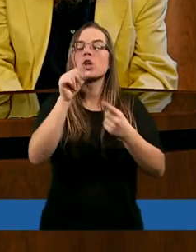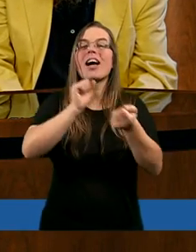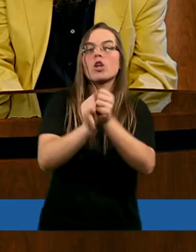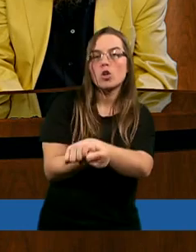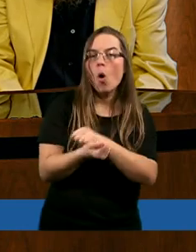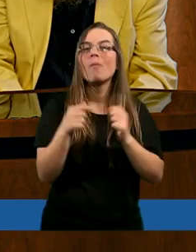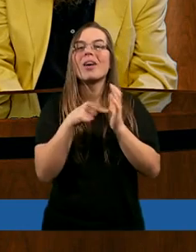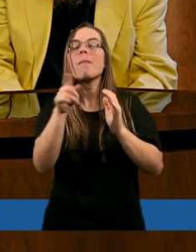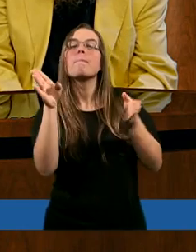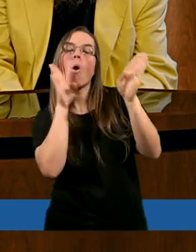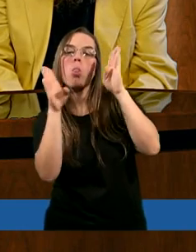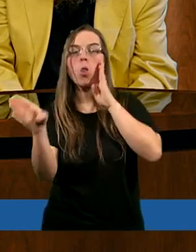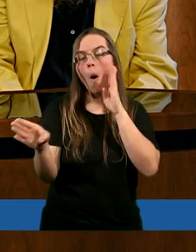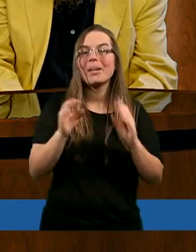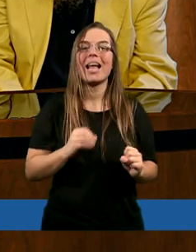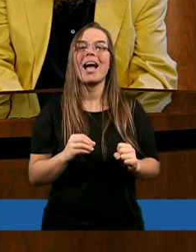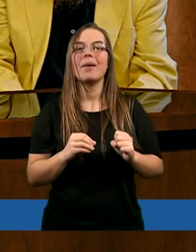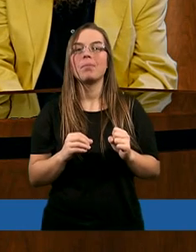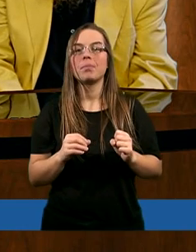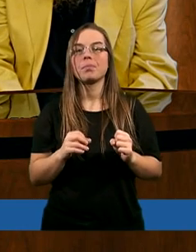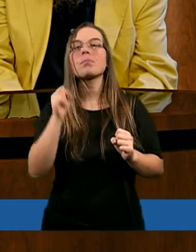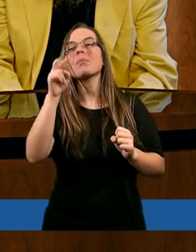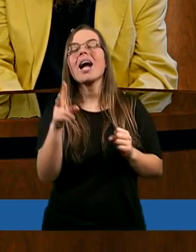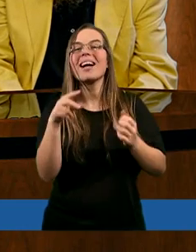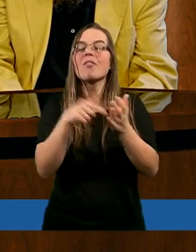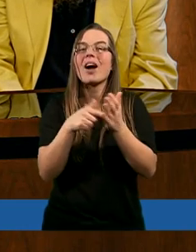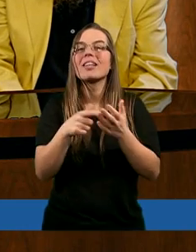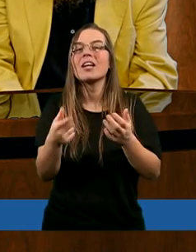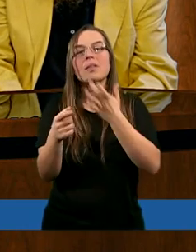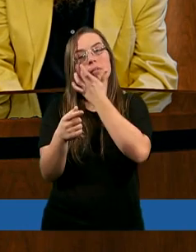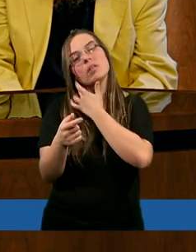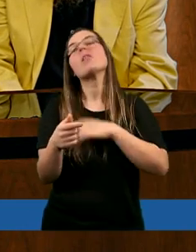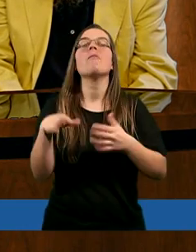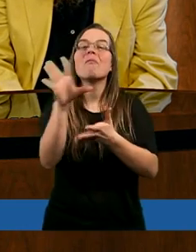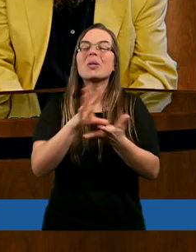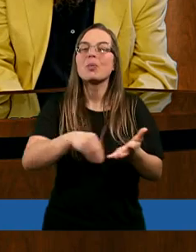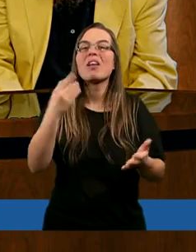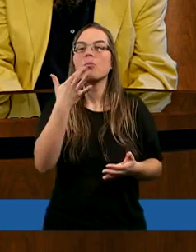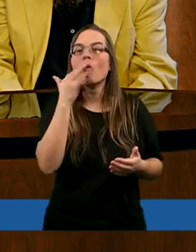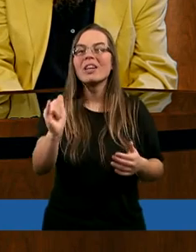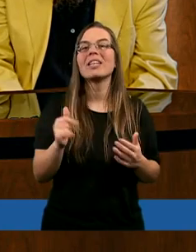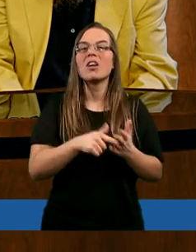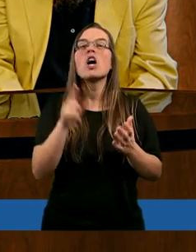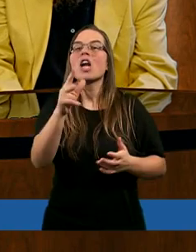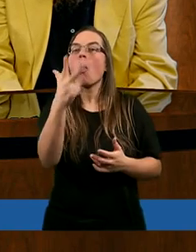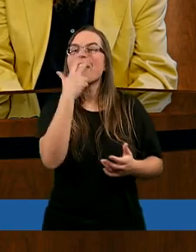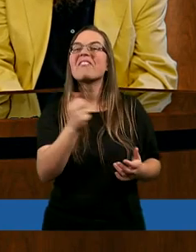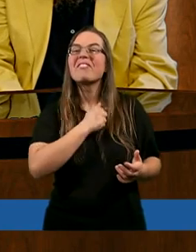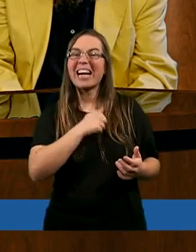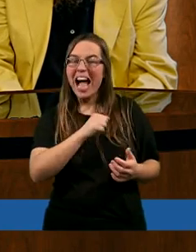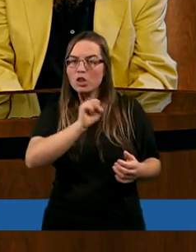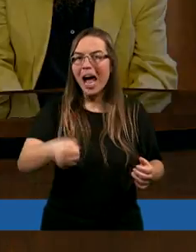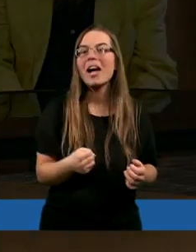w jakiś sposób bardzo podobne. I takich pytań byśmy wiele w Piśmie Świętym mogli znaleźć. One wyrażają,